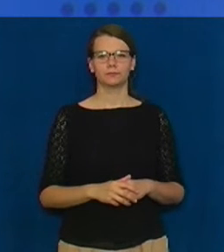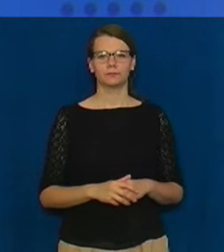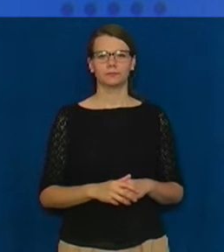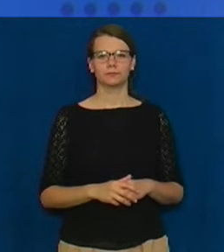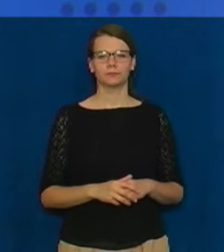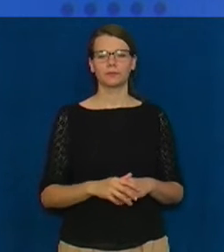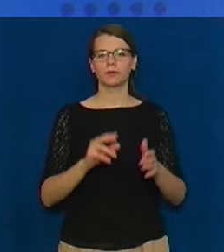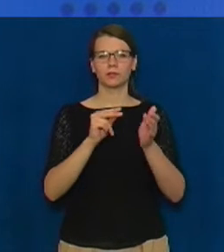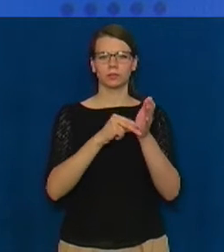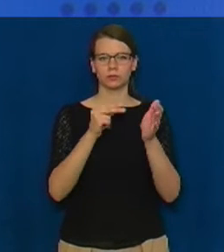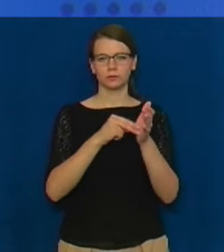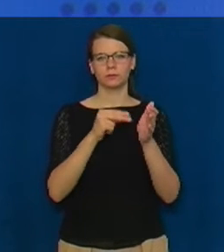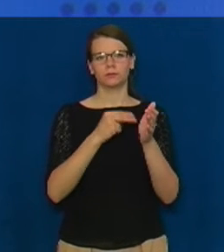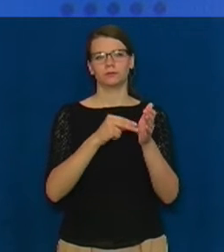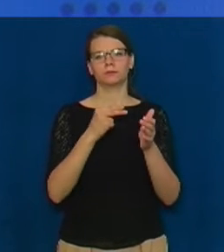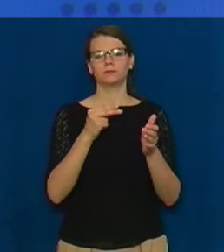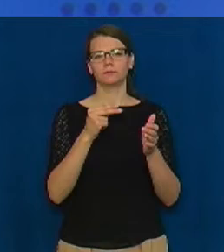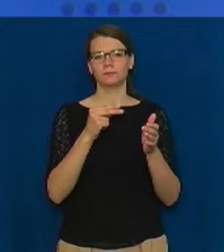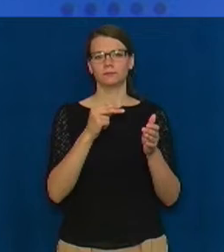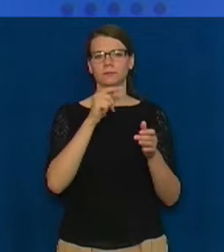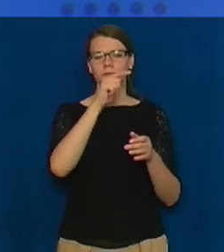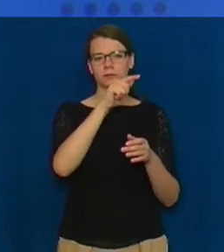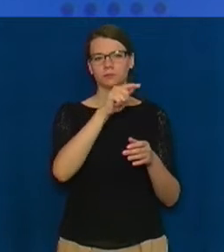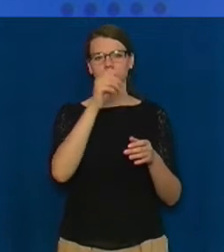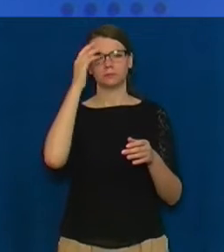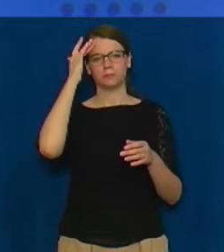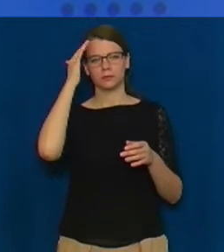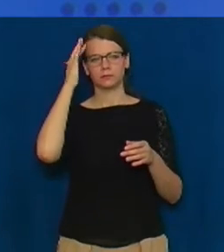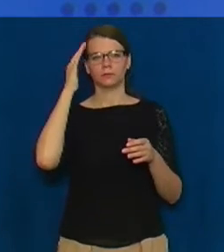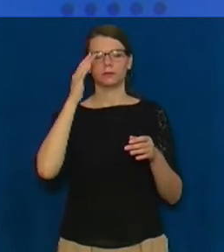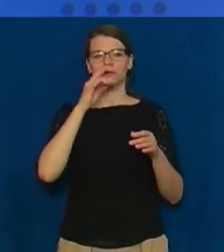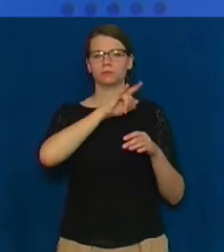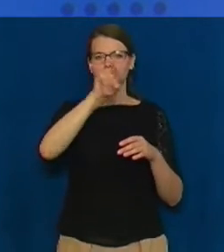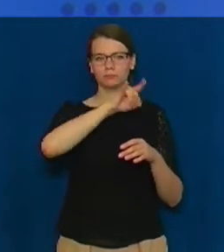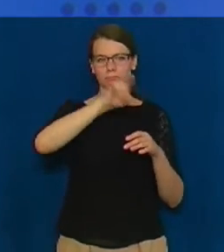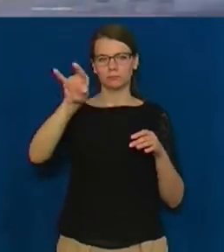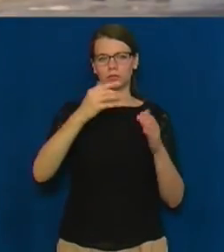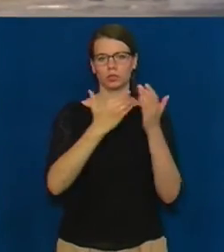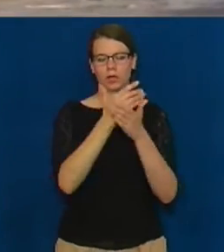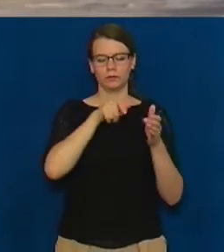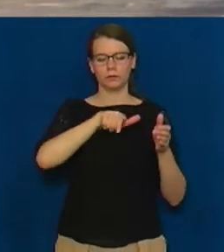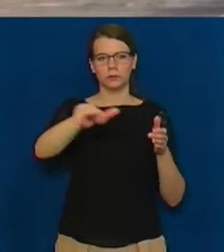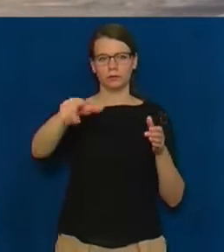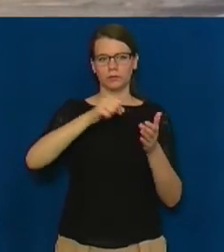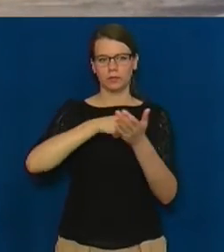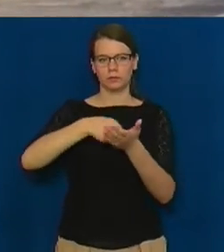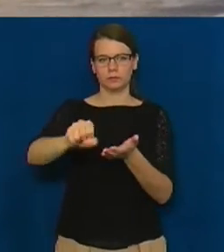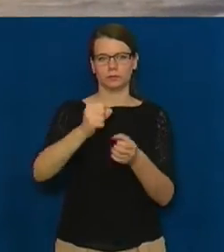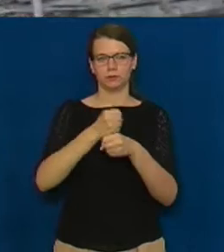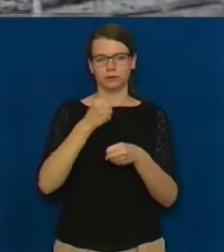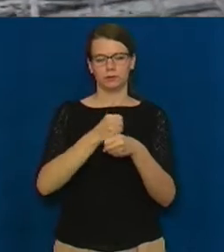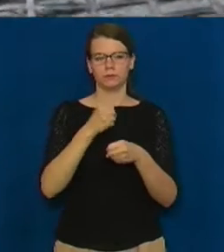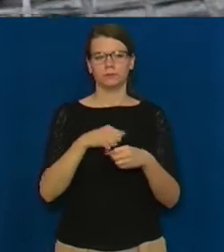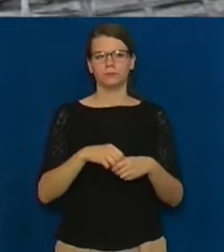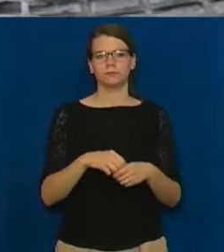На Черкаському литовищі готують до укладання асфальтобетонного покриття у збіччя злітно-посадкової смуги. Про це повідомляє директор аеропорту Іван